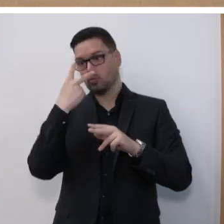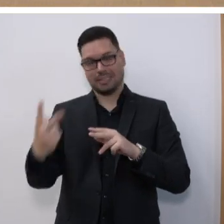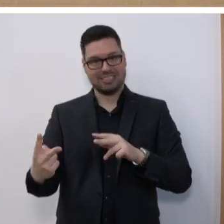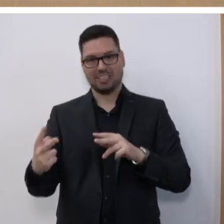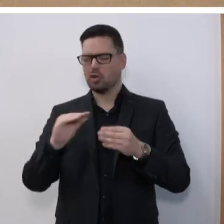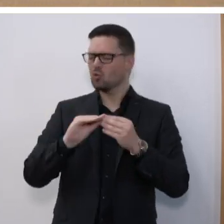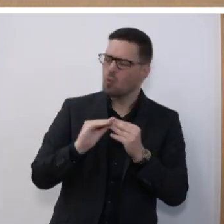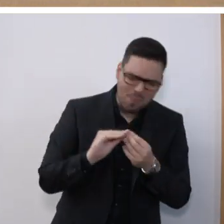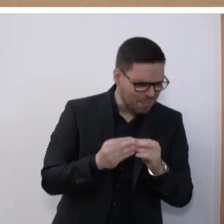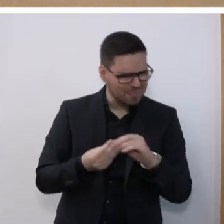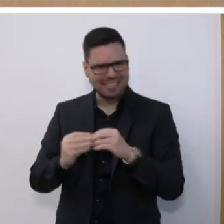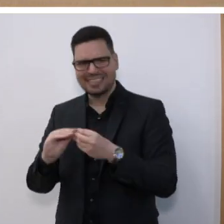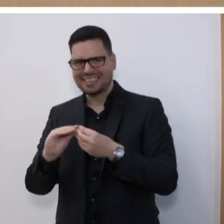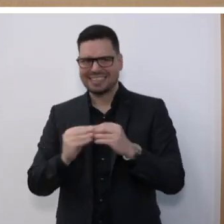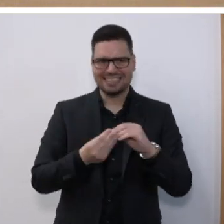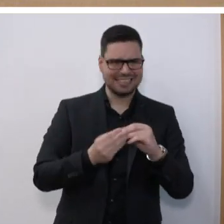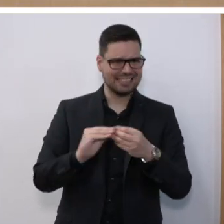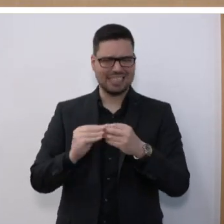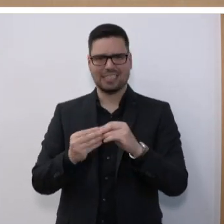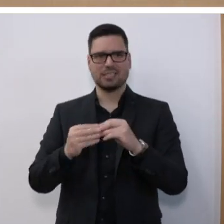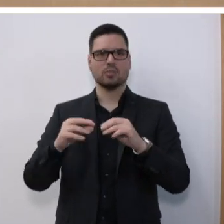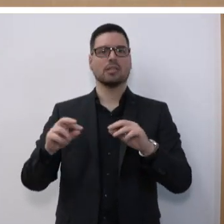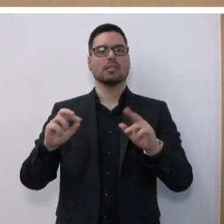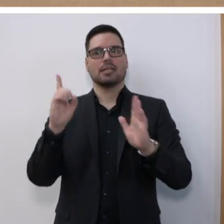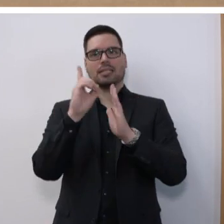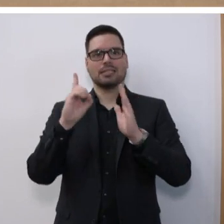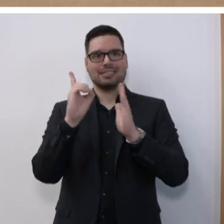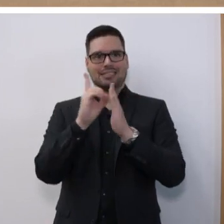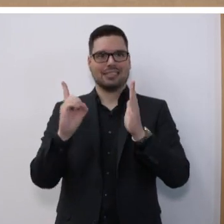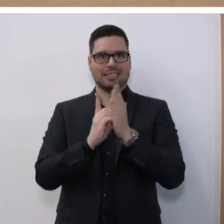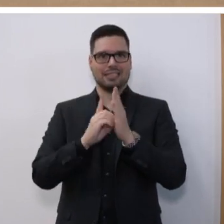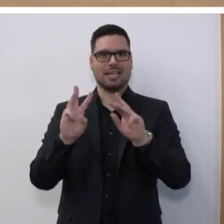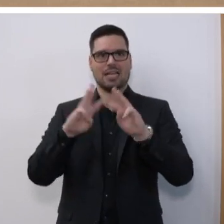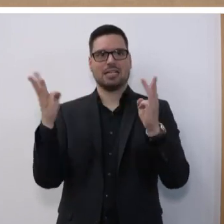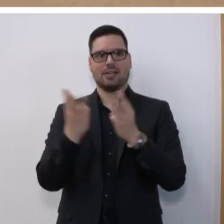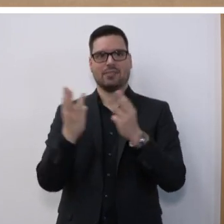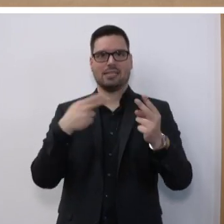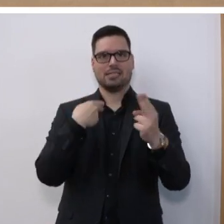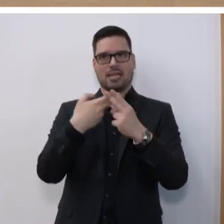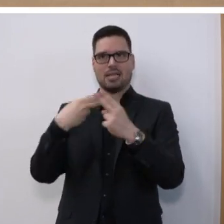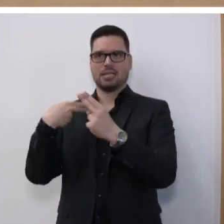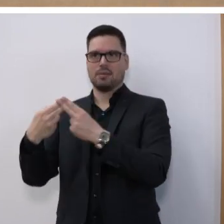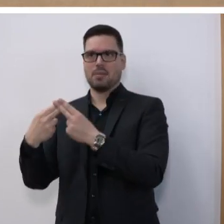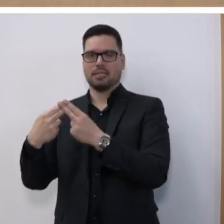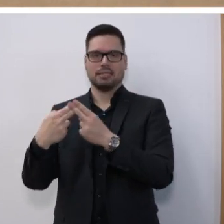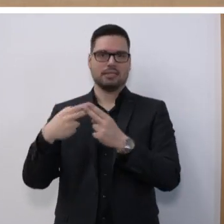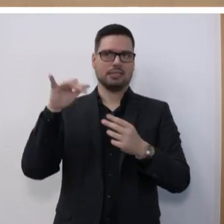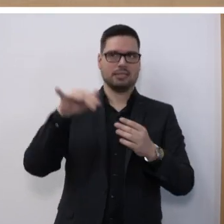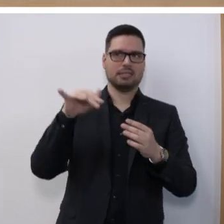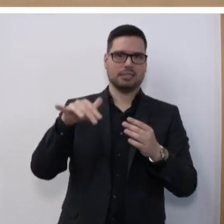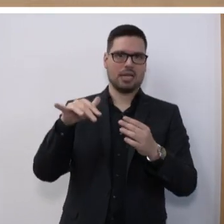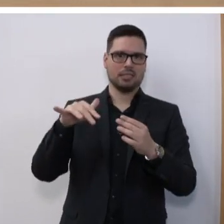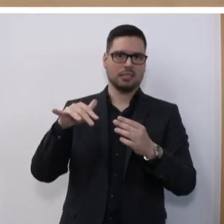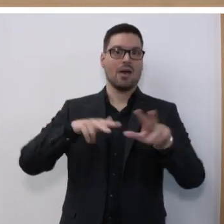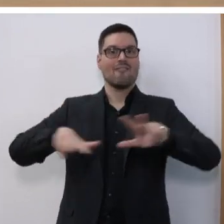kompliziert und unzureichend an die digitale Welt angepasst. So können die bestehenden Regelungen nicht mehr auch den gestiegenen